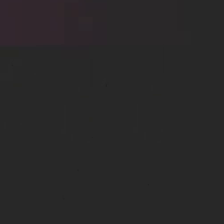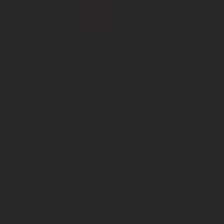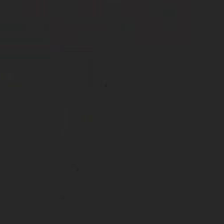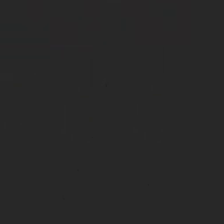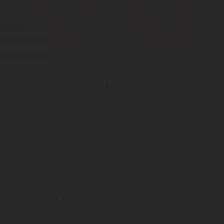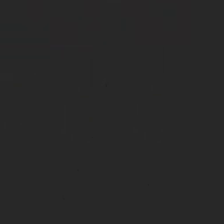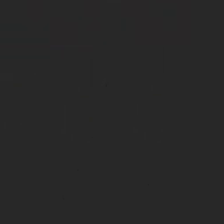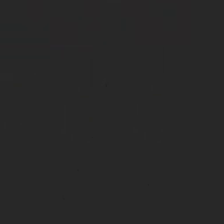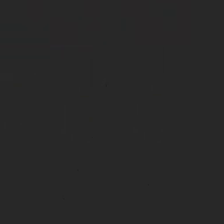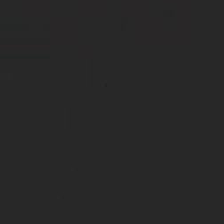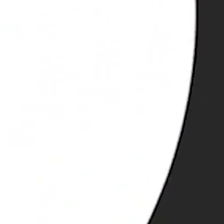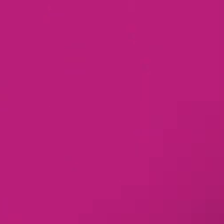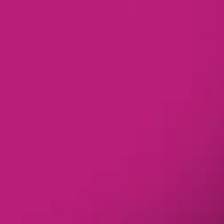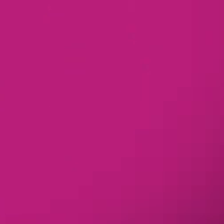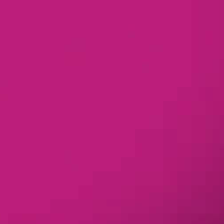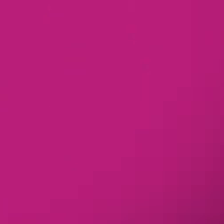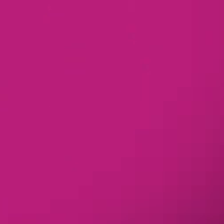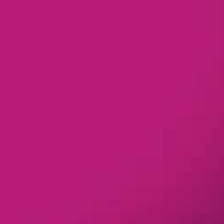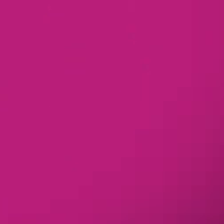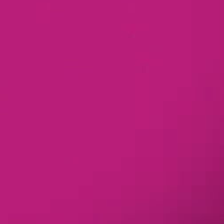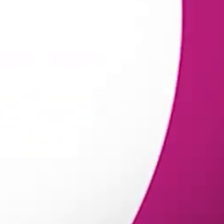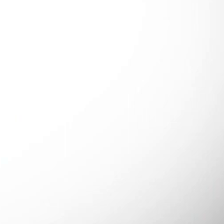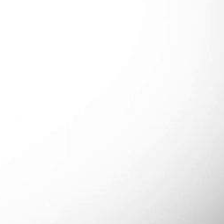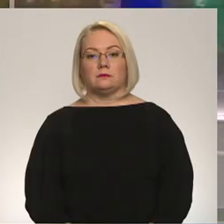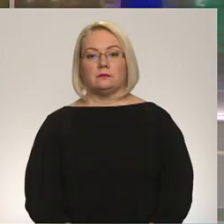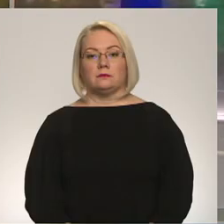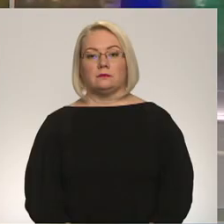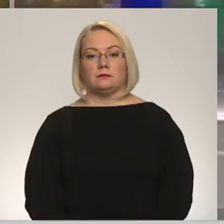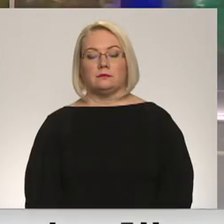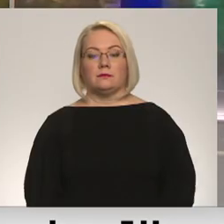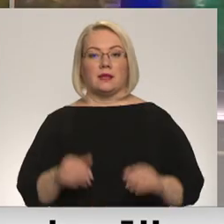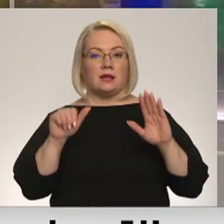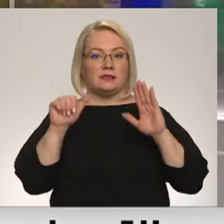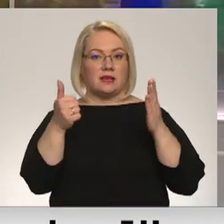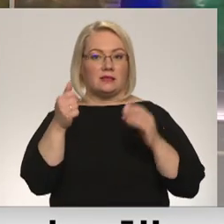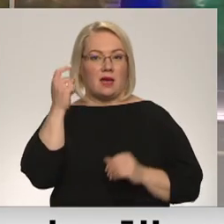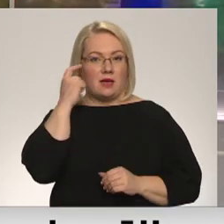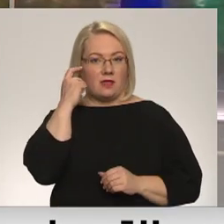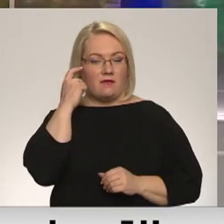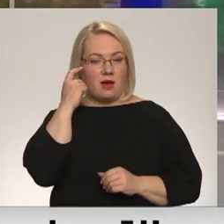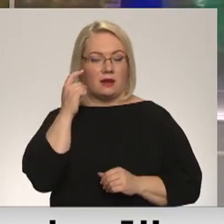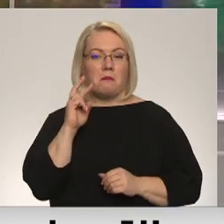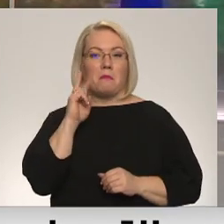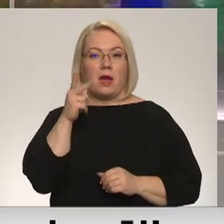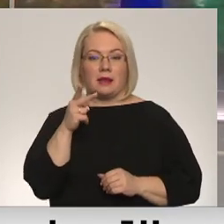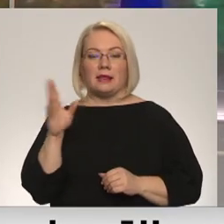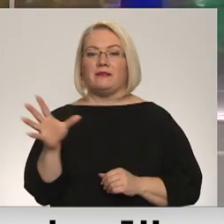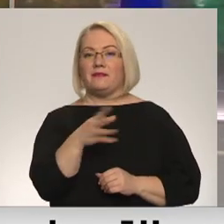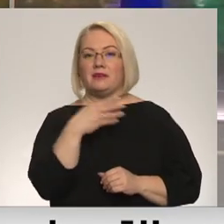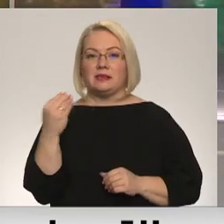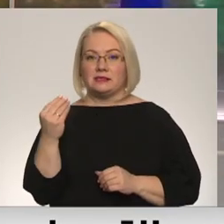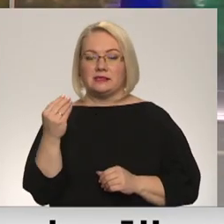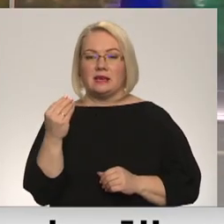Re, visi ēters ir te! 6. janvārī tas ir parīt visiem